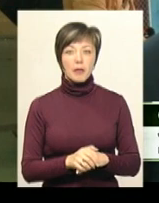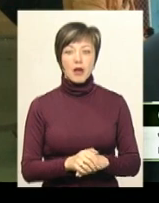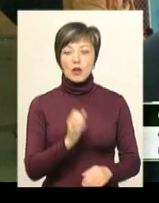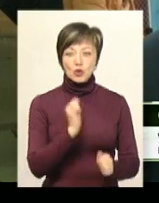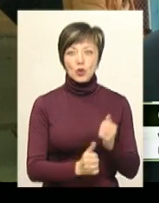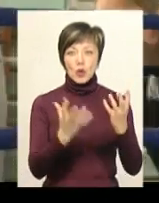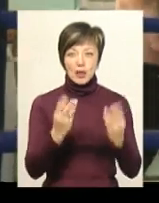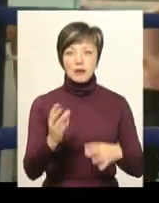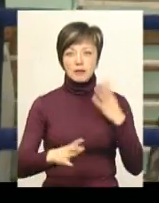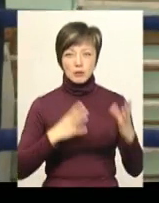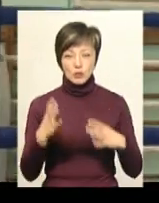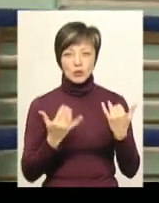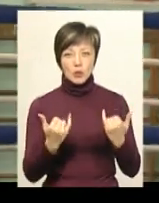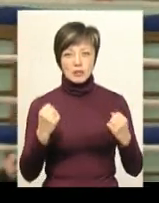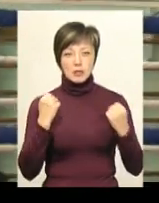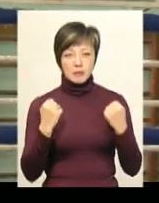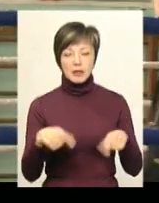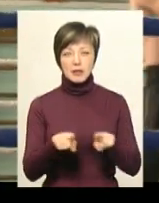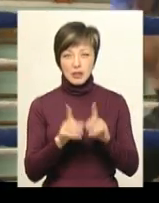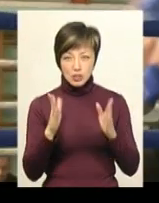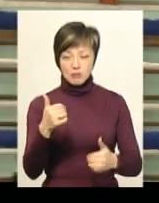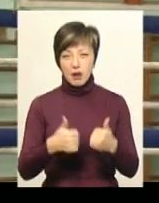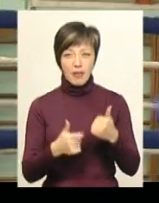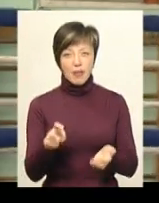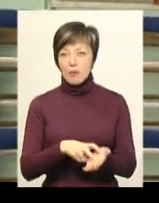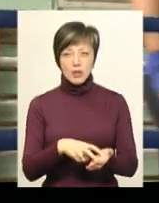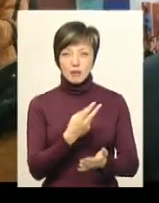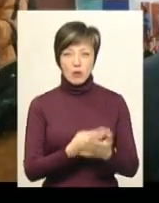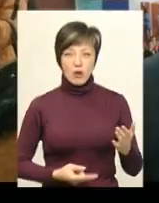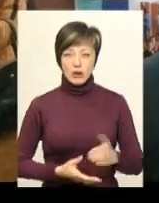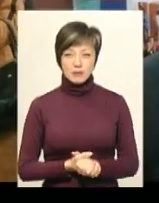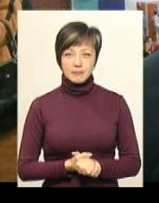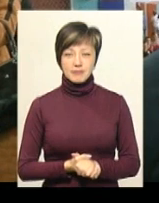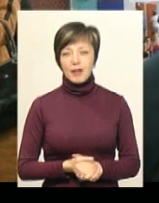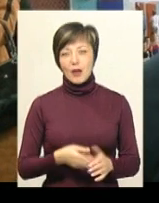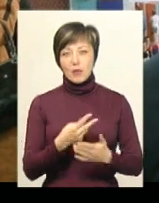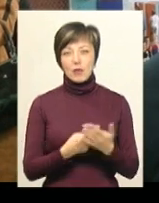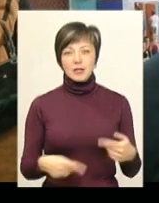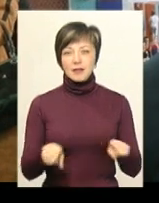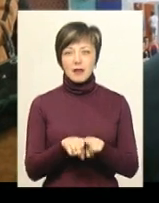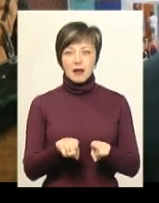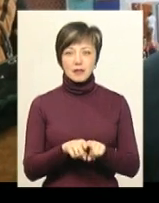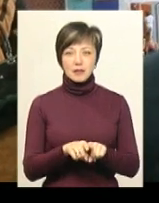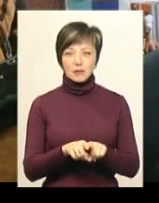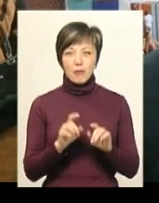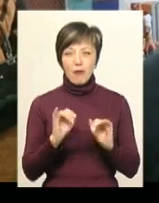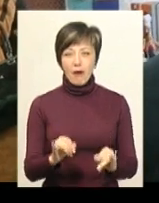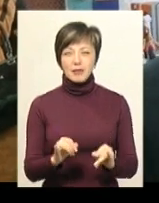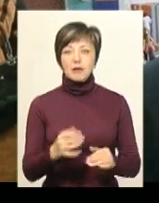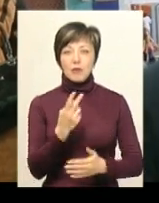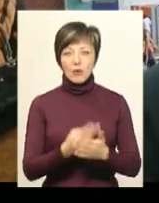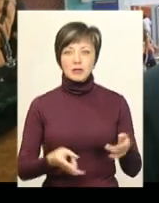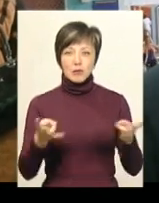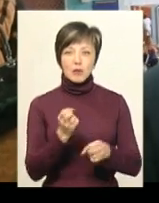в день тренування. Сьогодні спортсмен теж змагатиметься і каже, не боїться програти. Програш – це не так, що погано. З програша